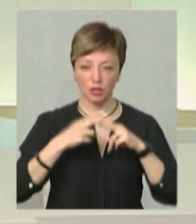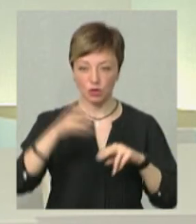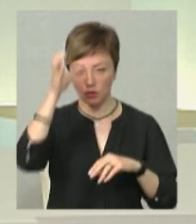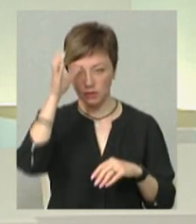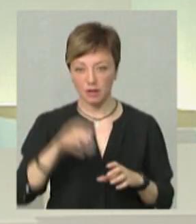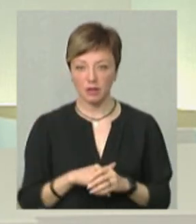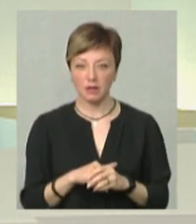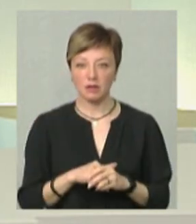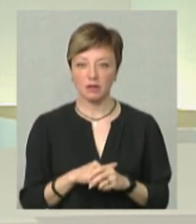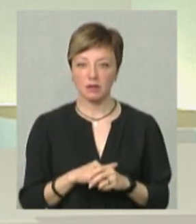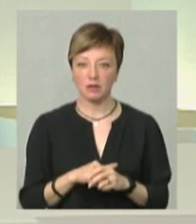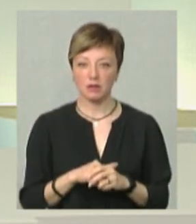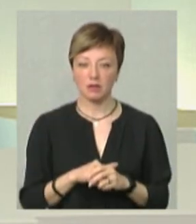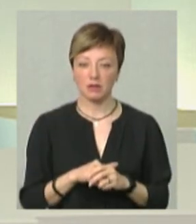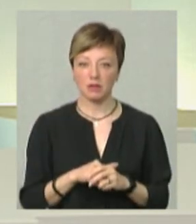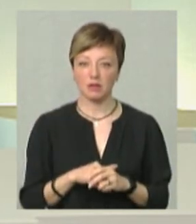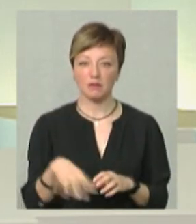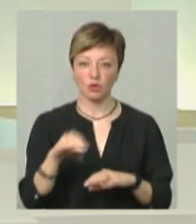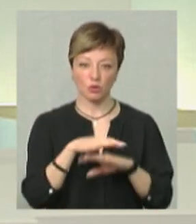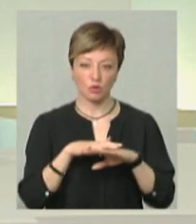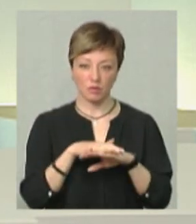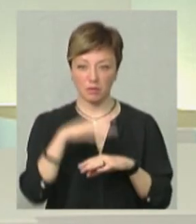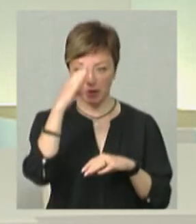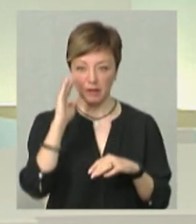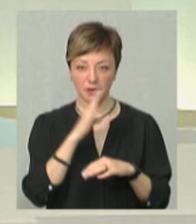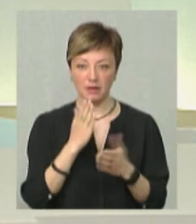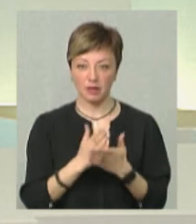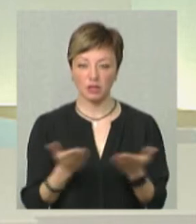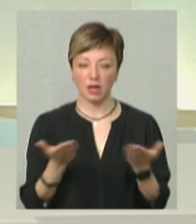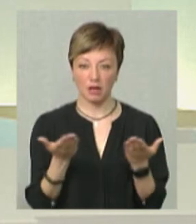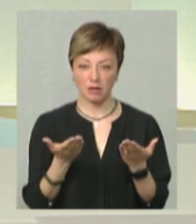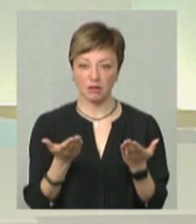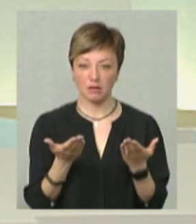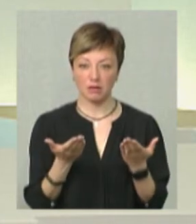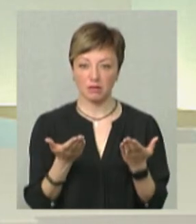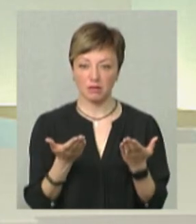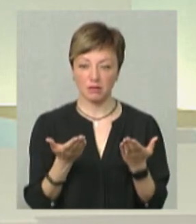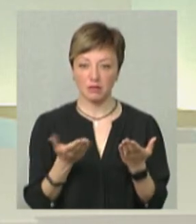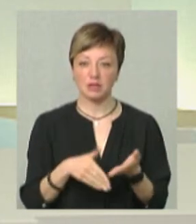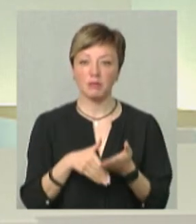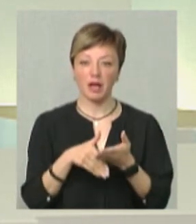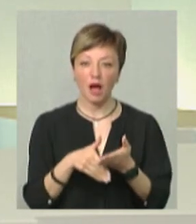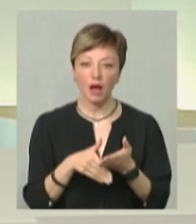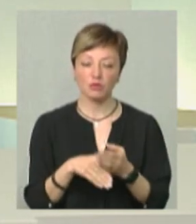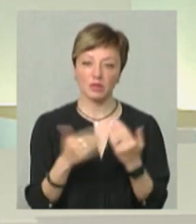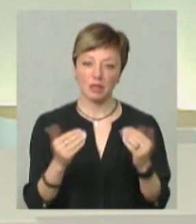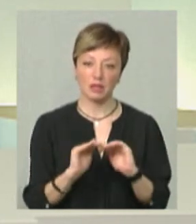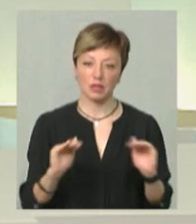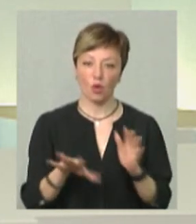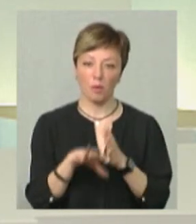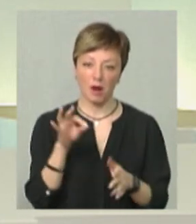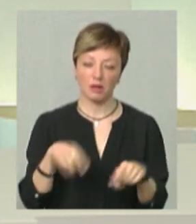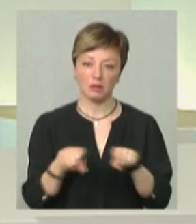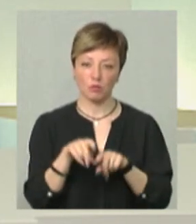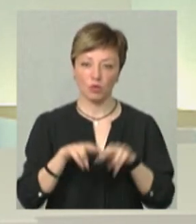-технічної освіти. І всього суспільства, і батьків теж, які сприяють, щоб їхні діти